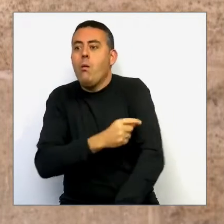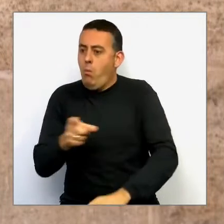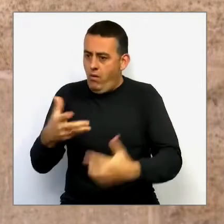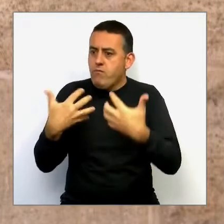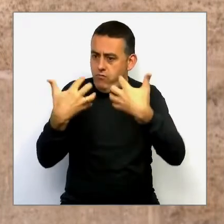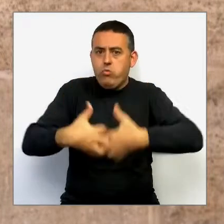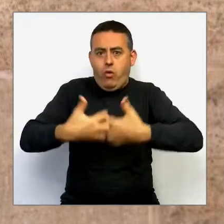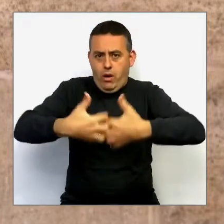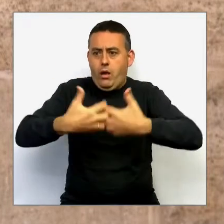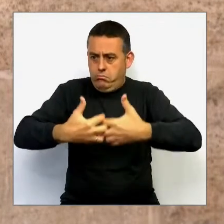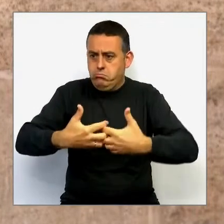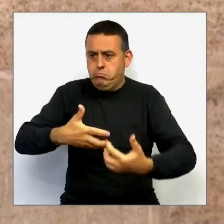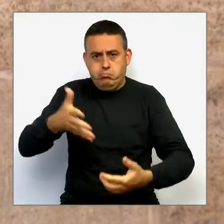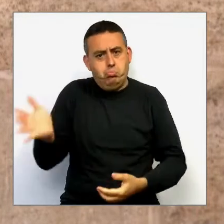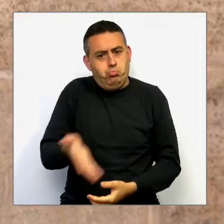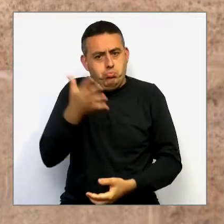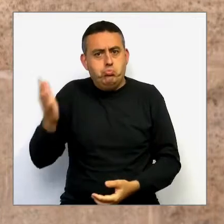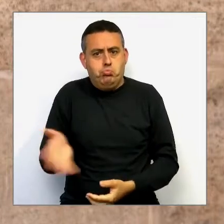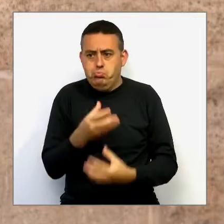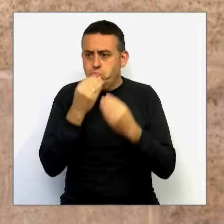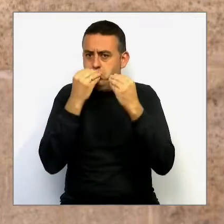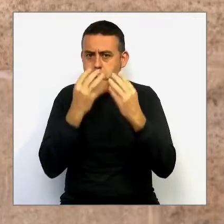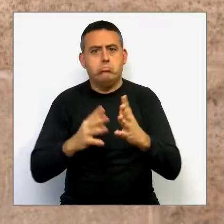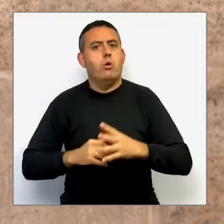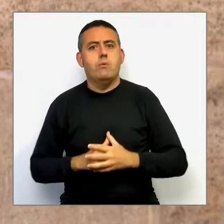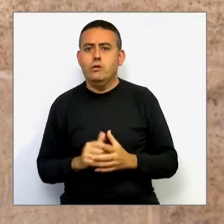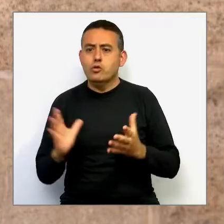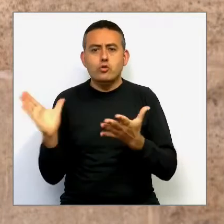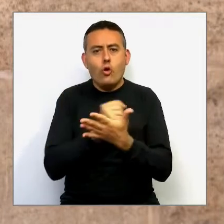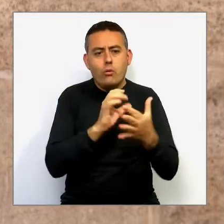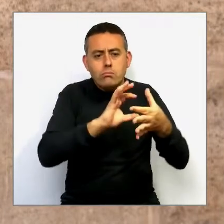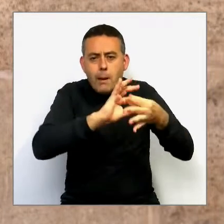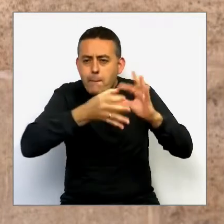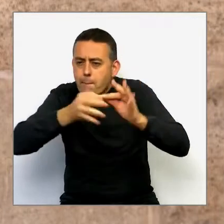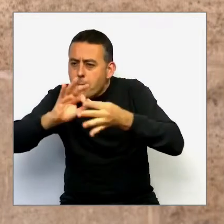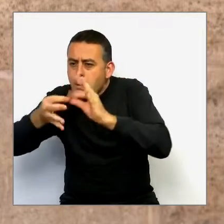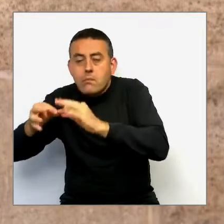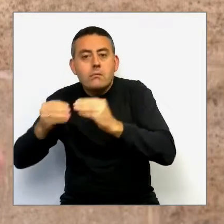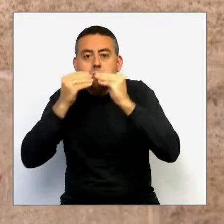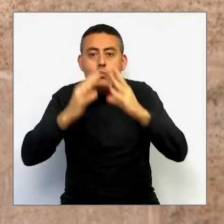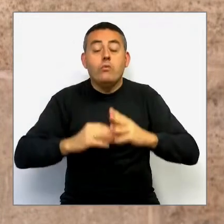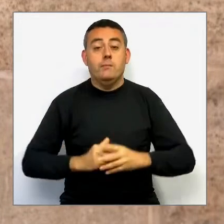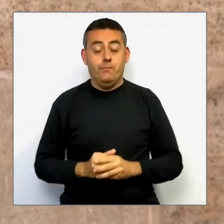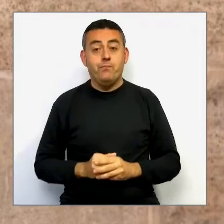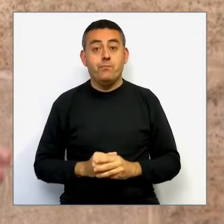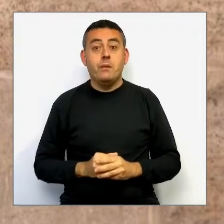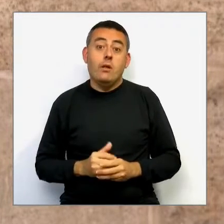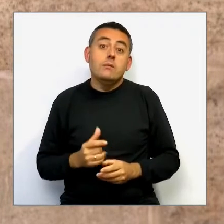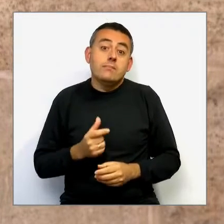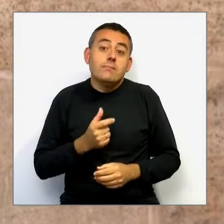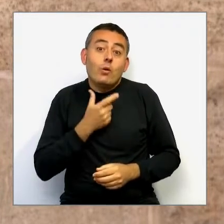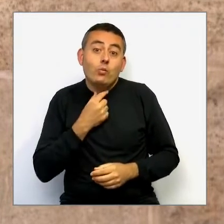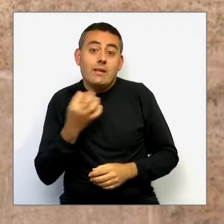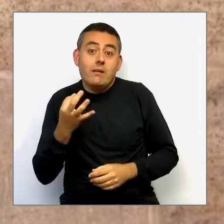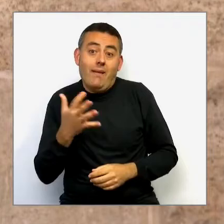funcionament de tots els serveis han estat extraordinariament positius. Ara bé, ens agradaria tindre moltes més vacunes, perquè en moltes més